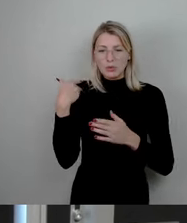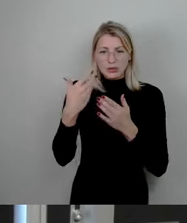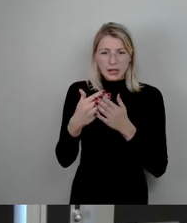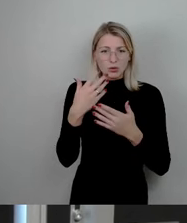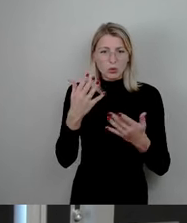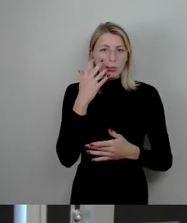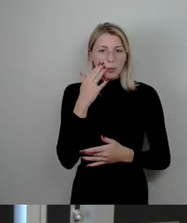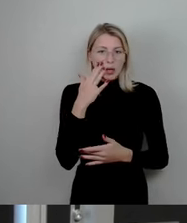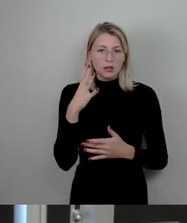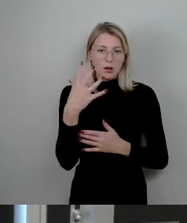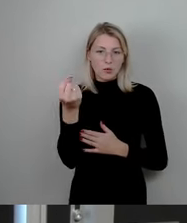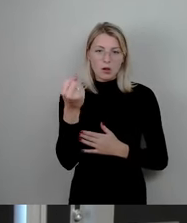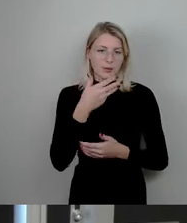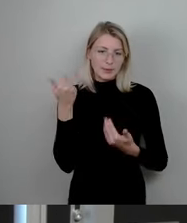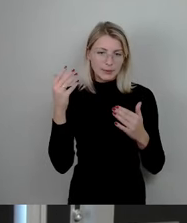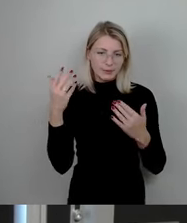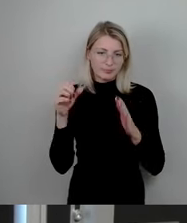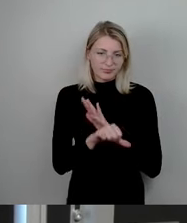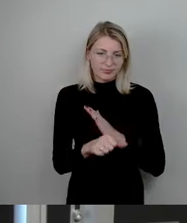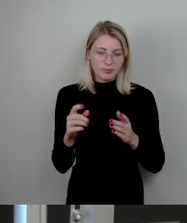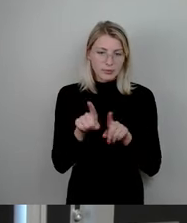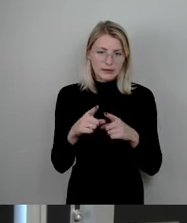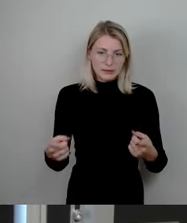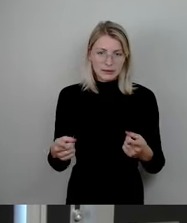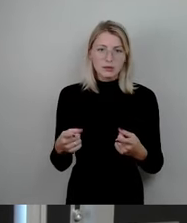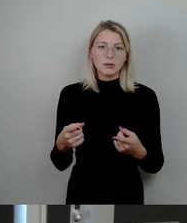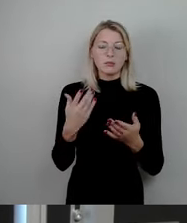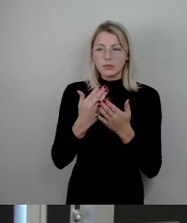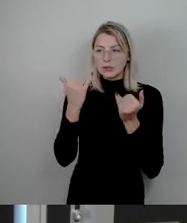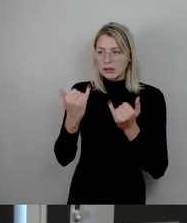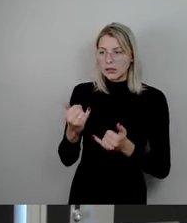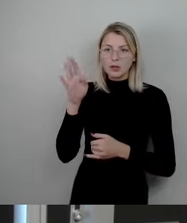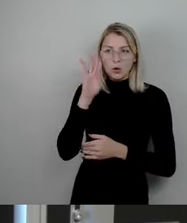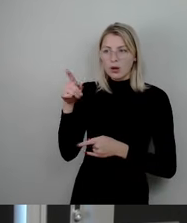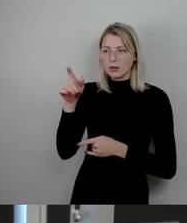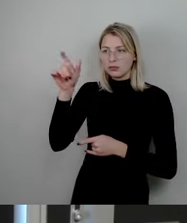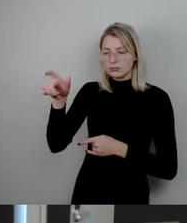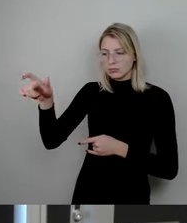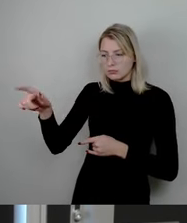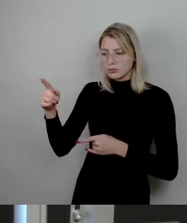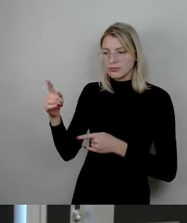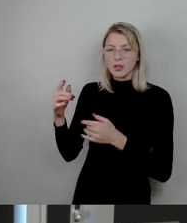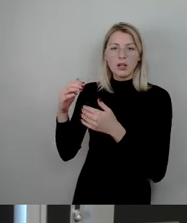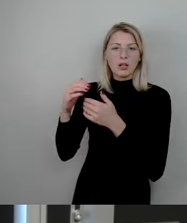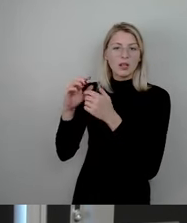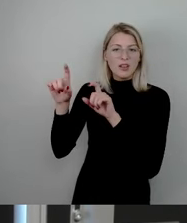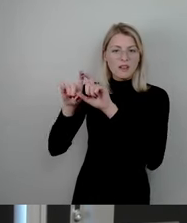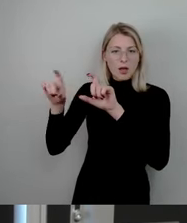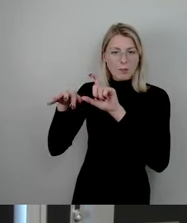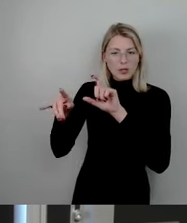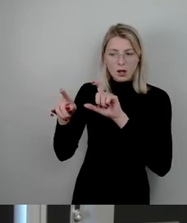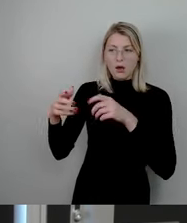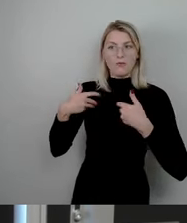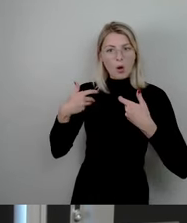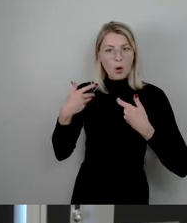Erfolg gebracht, und jetzt habe ich gehört, auch von den ansässigen Gewerbe dort, dass man sich freut, dass da Bänke hingestellt